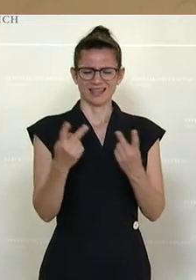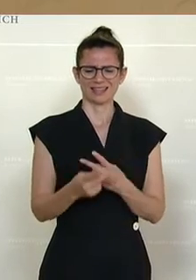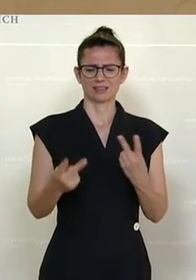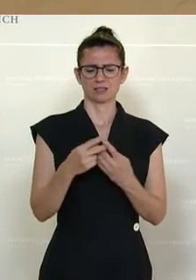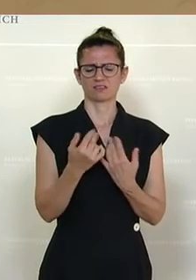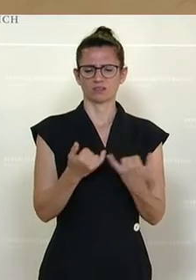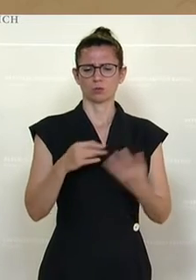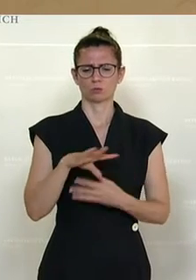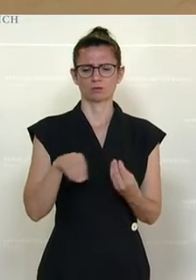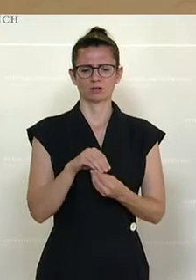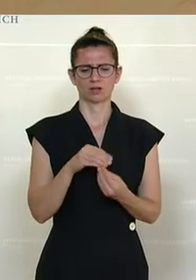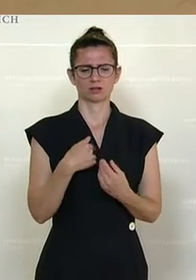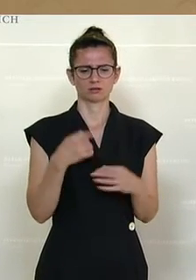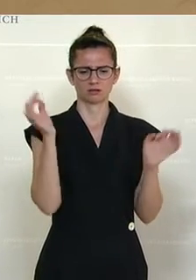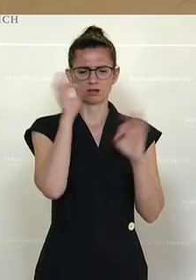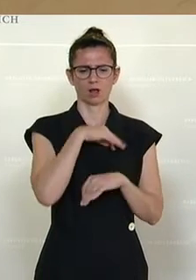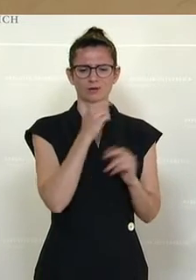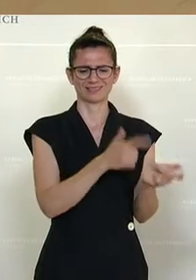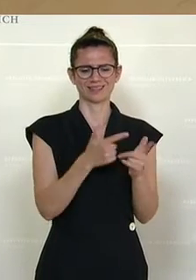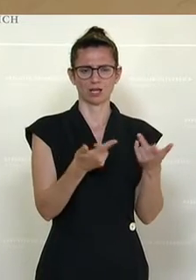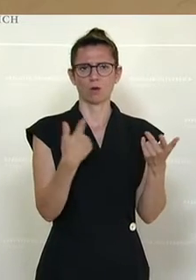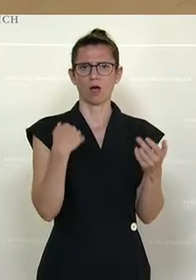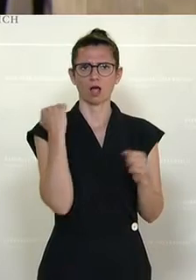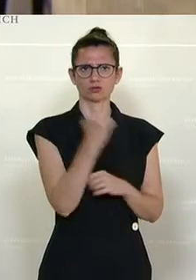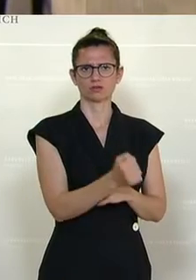dem auch unglaublich traurigen Terroranschlag.